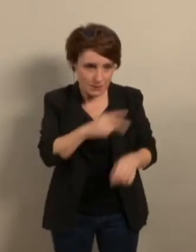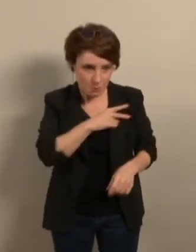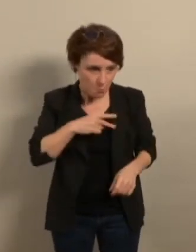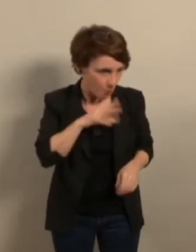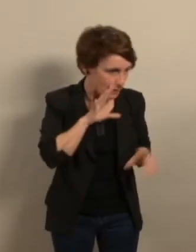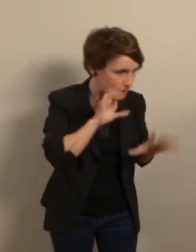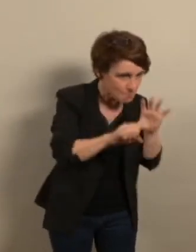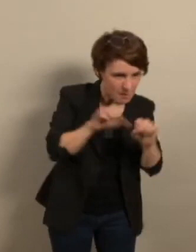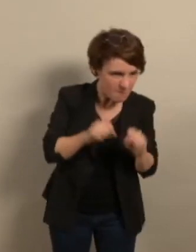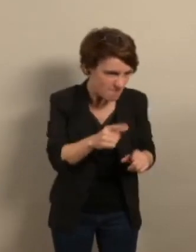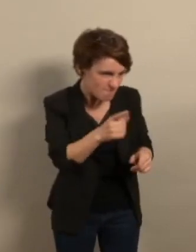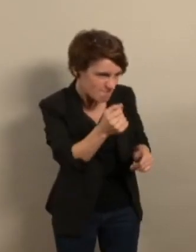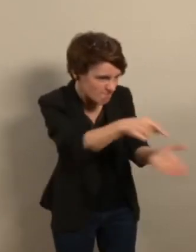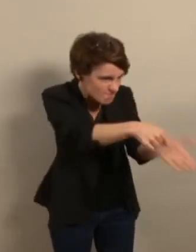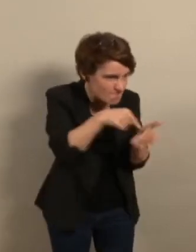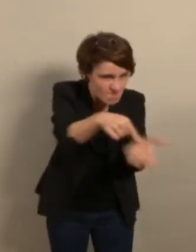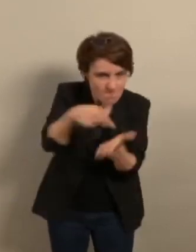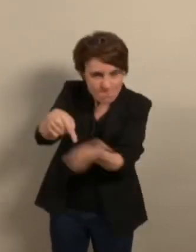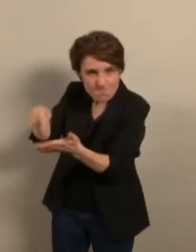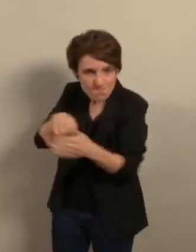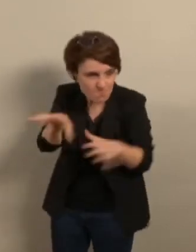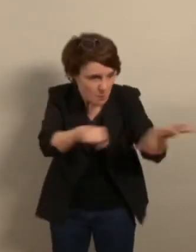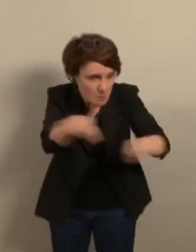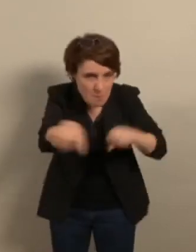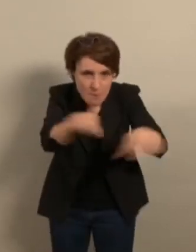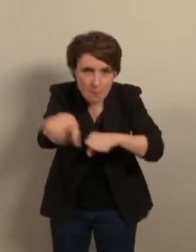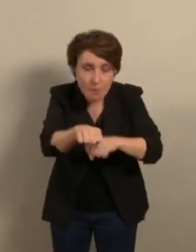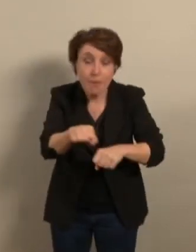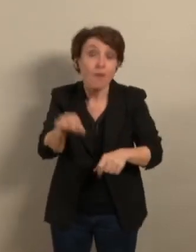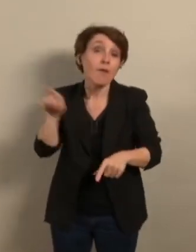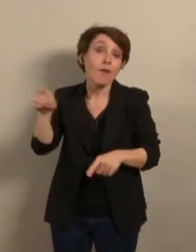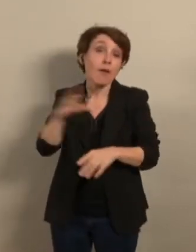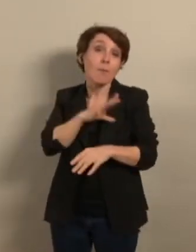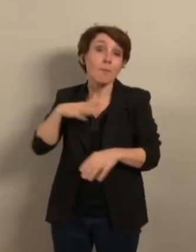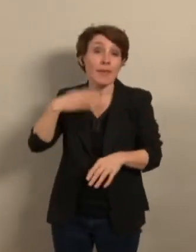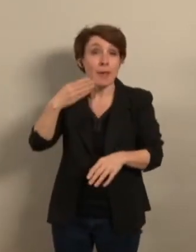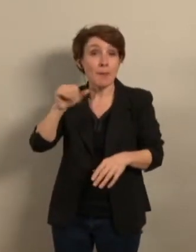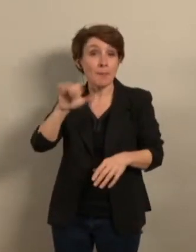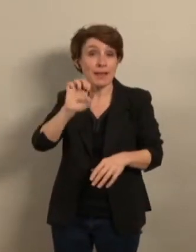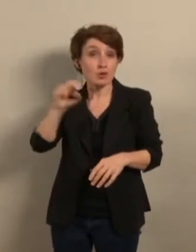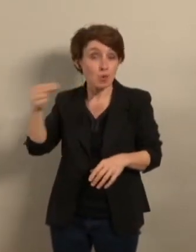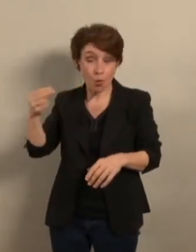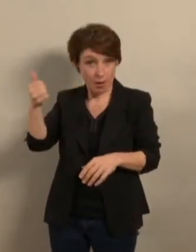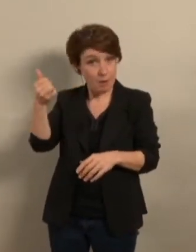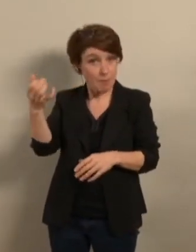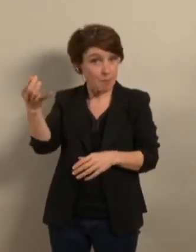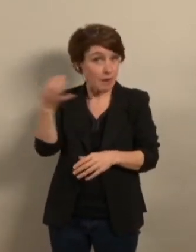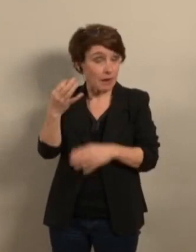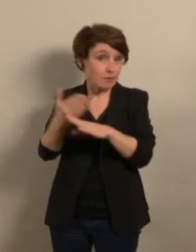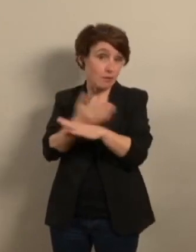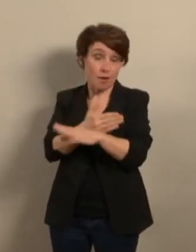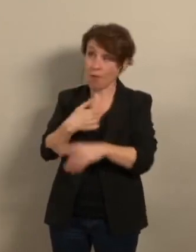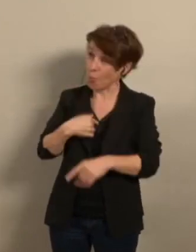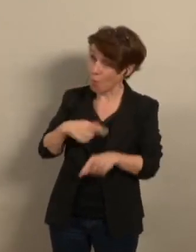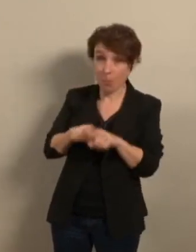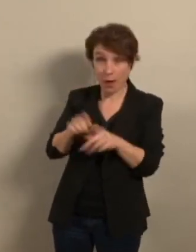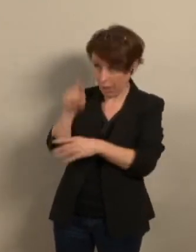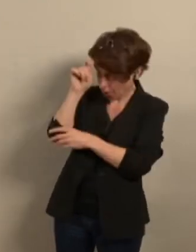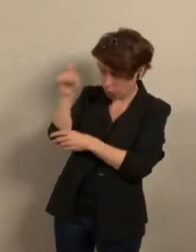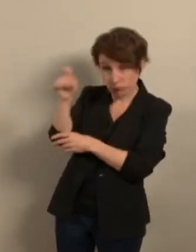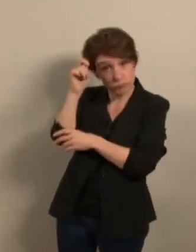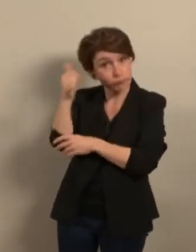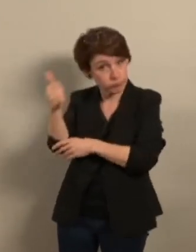l'ont dit beaucoup de personnes, et en particulier Madame Masson, dont j'ai apprécié également l'intervention,